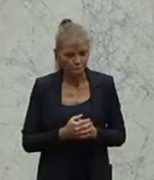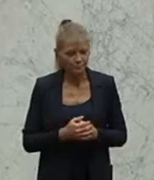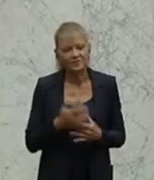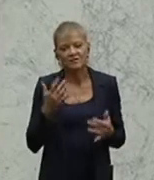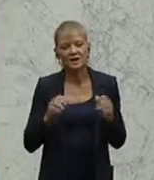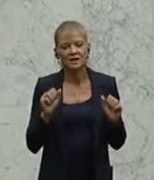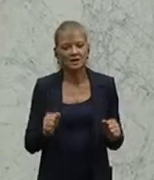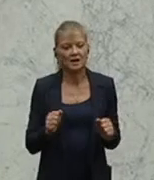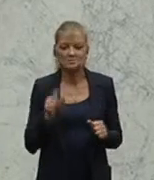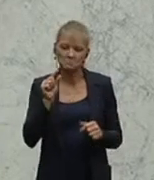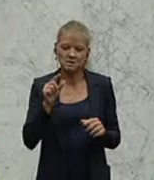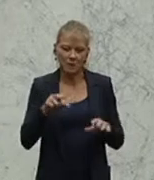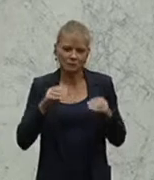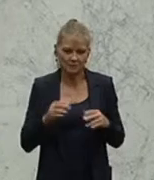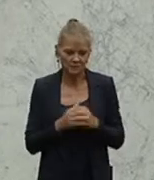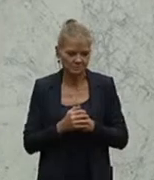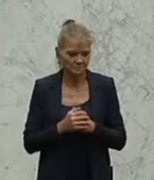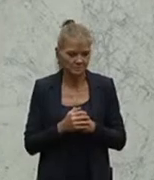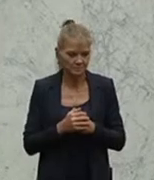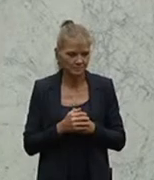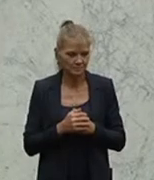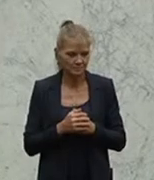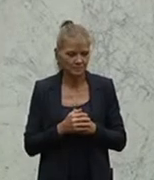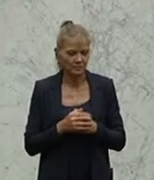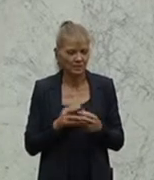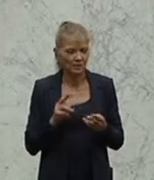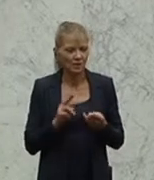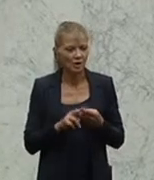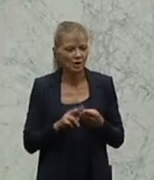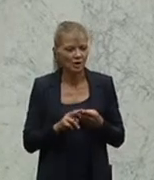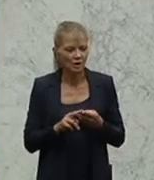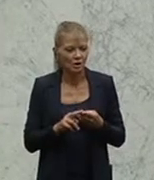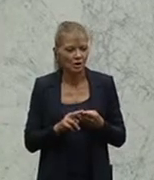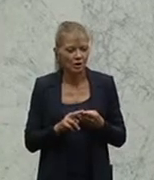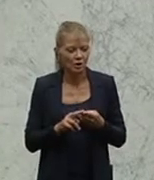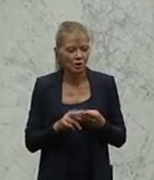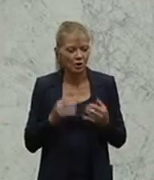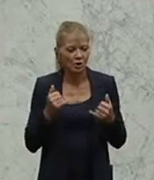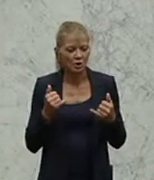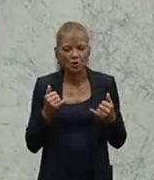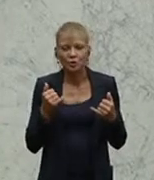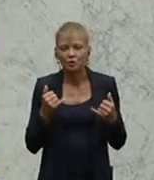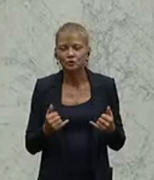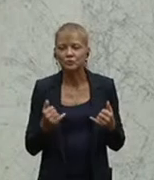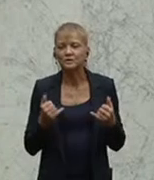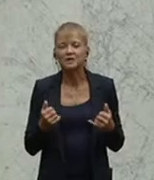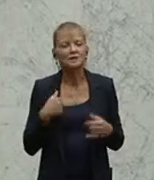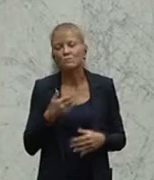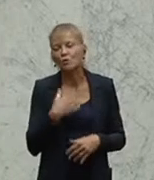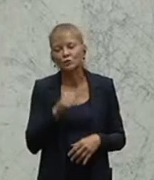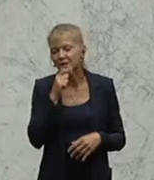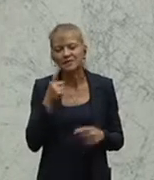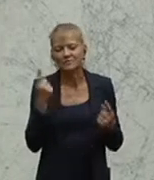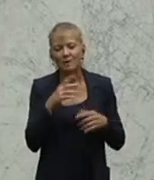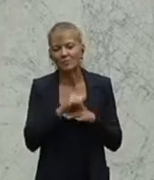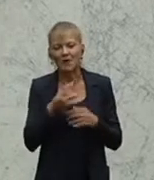können Sie das ein wenig aufnehmen. Und mir fällt in diesem Punkt mit der Geschwindigkeit der Duracellhase ein, ich will jetzt auch keine Werbung machen für irgendetwas,